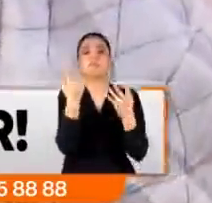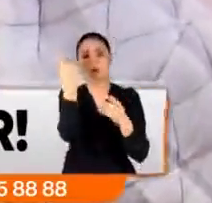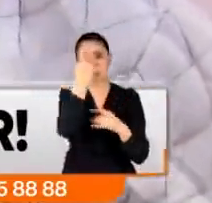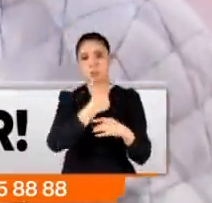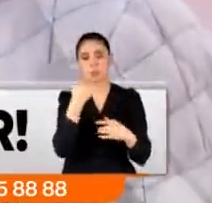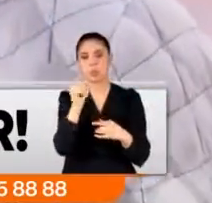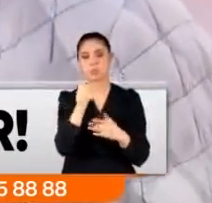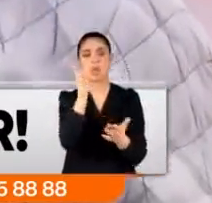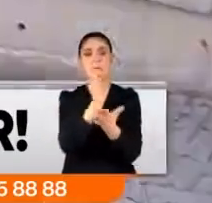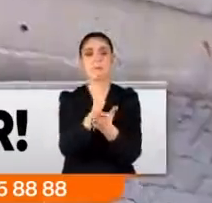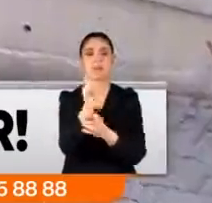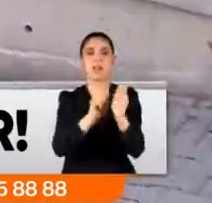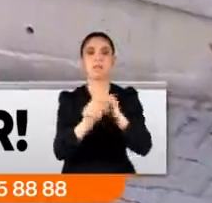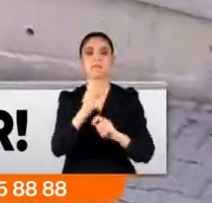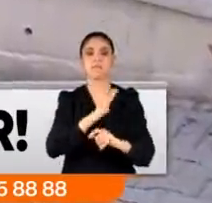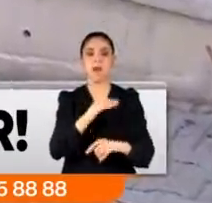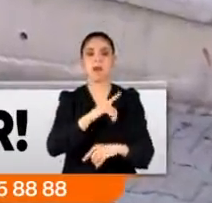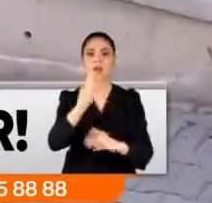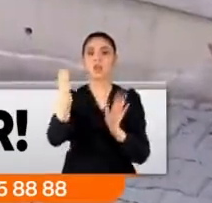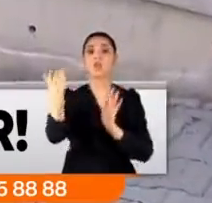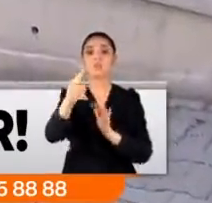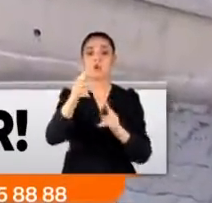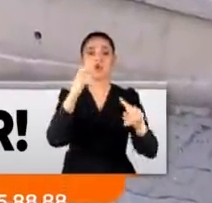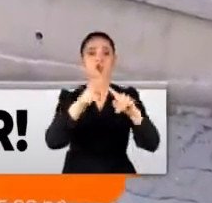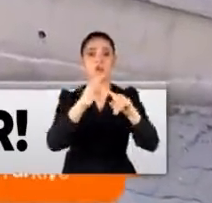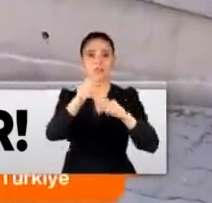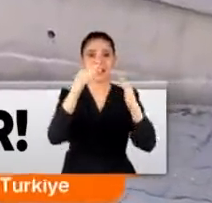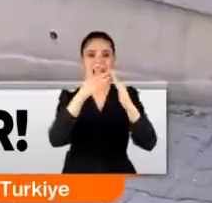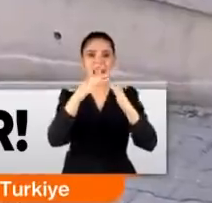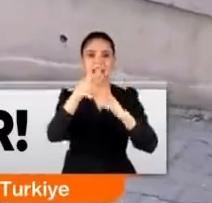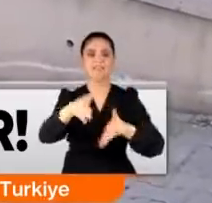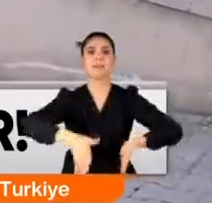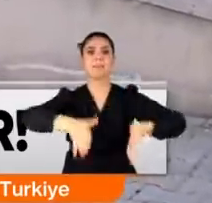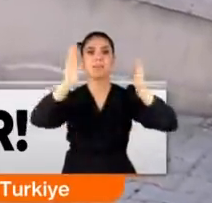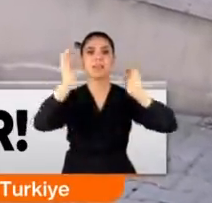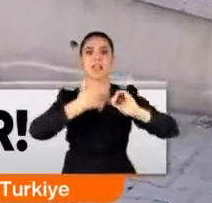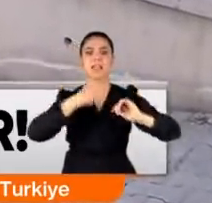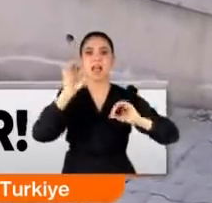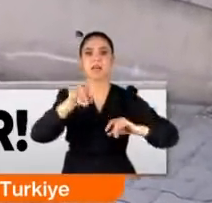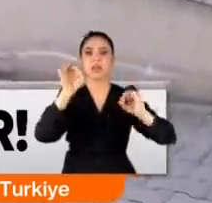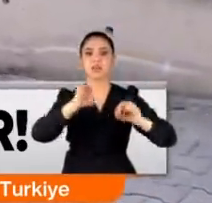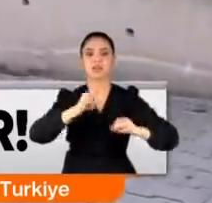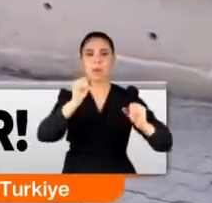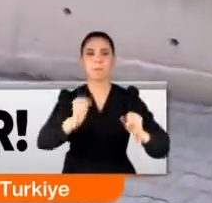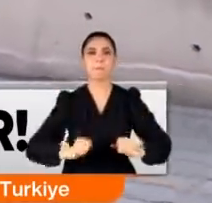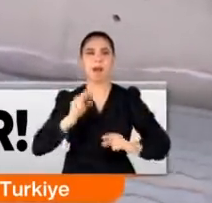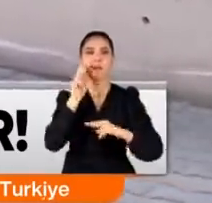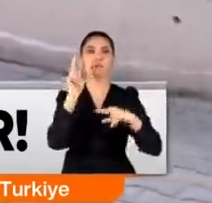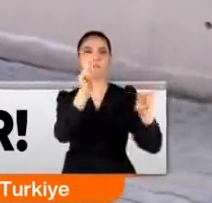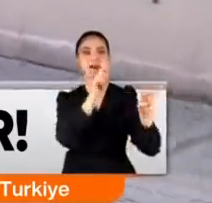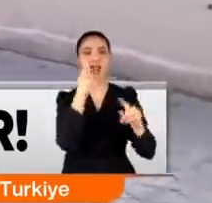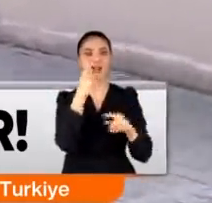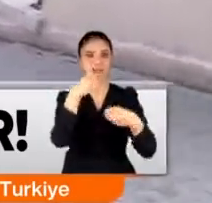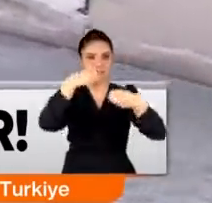sanıyorum mezarlık yapıyorlar. Hemen Çarpraz'ında bulunan bu evler site sakinlerine aslında park manzaralı olarak